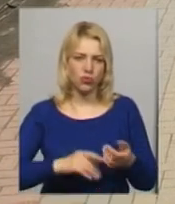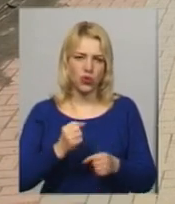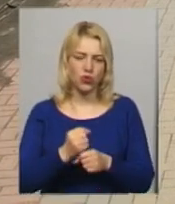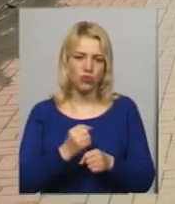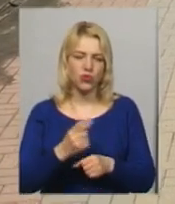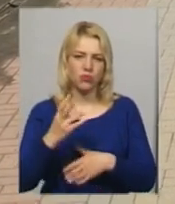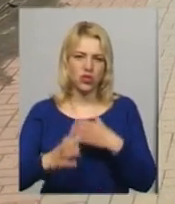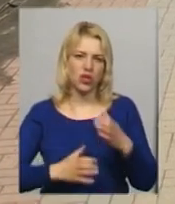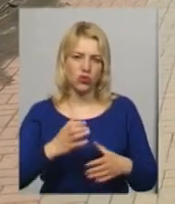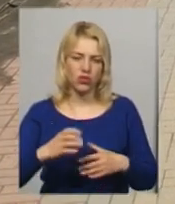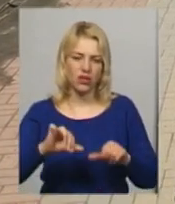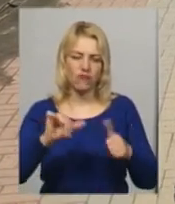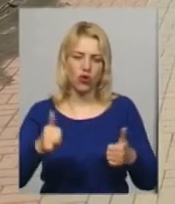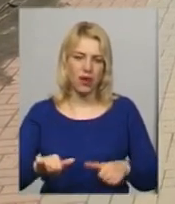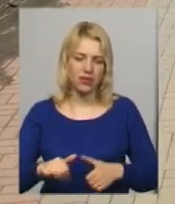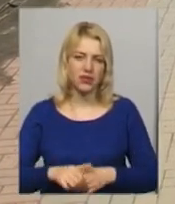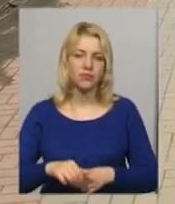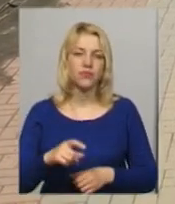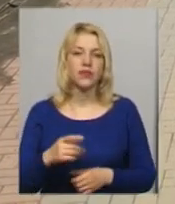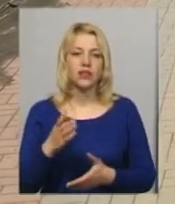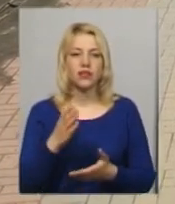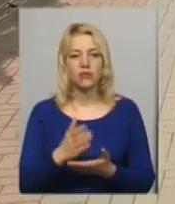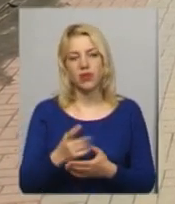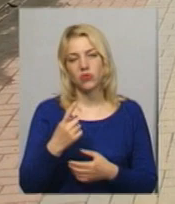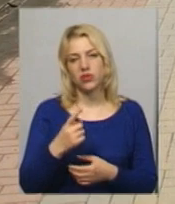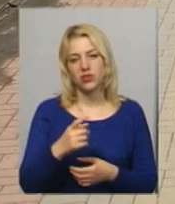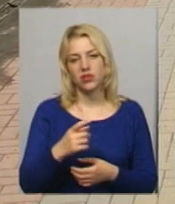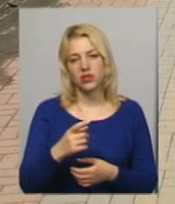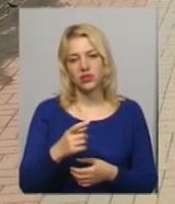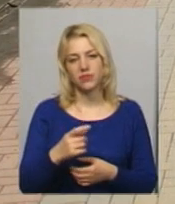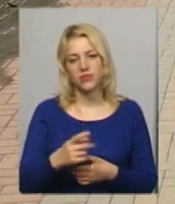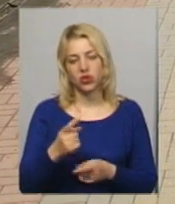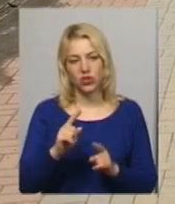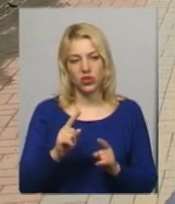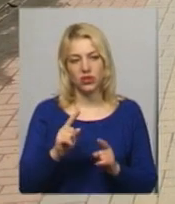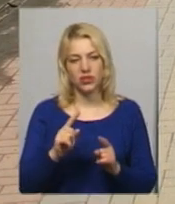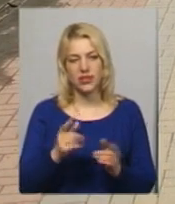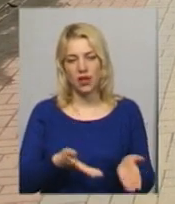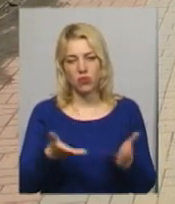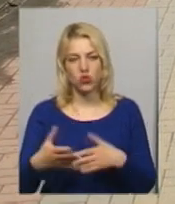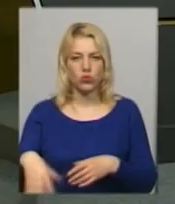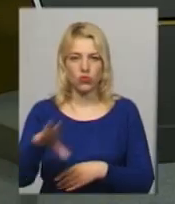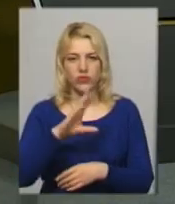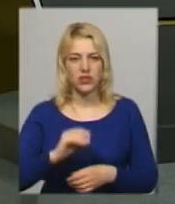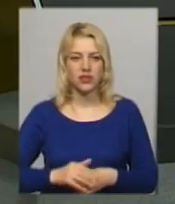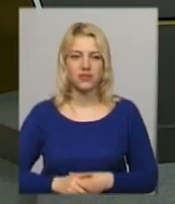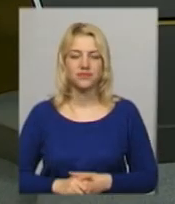форматі міжнародного, маємо два гурти, один з Італії, інший – Швеції, тому запрошуємо усіх.